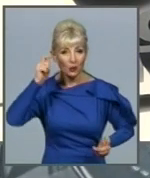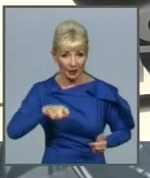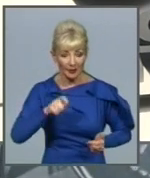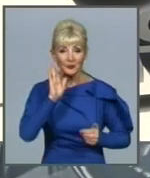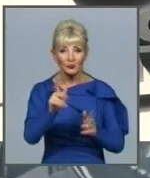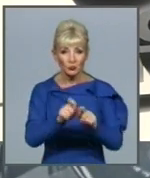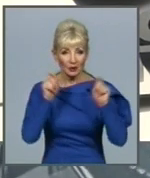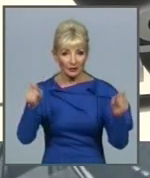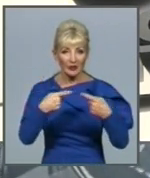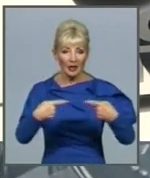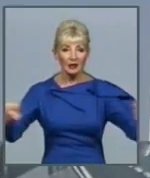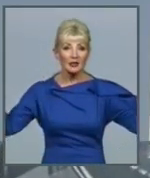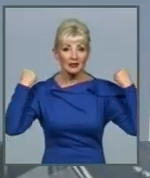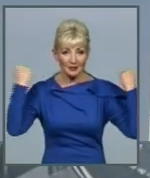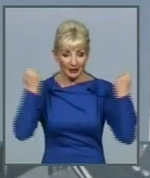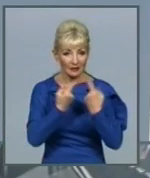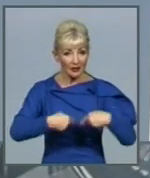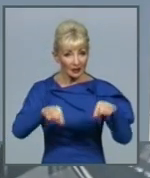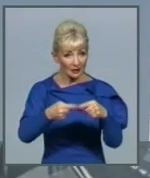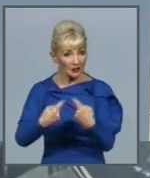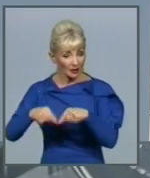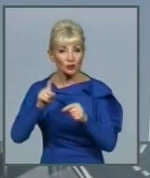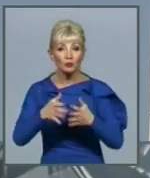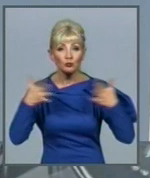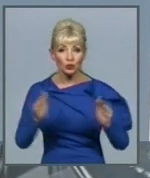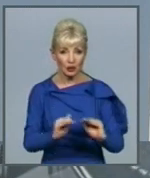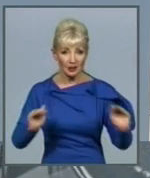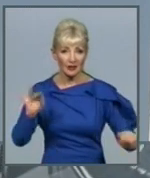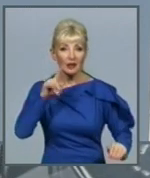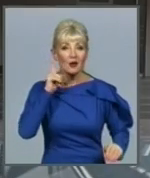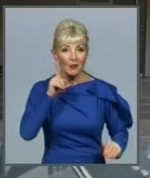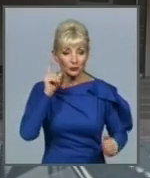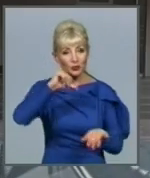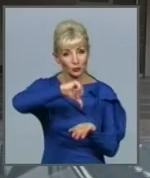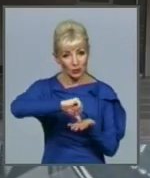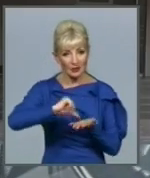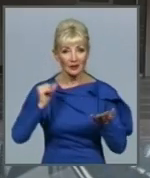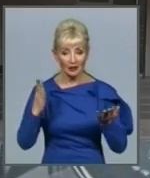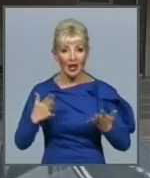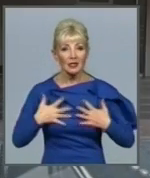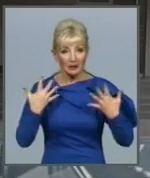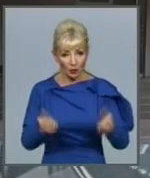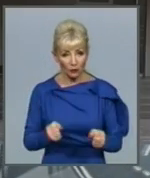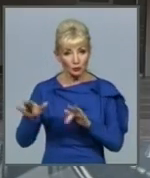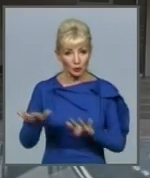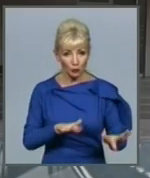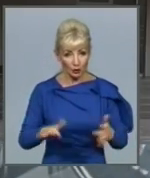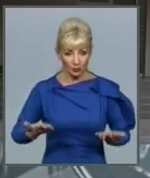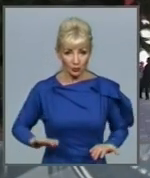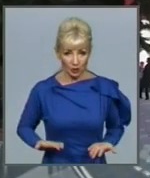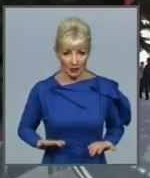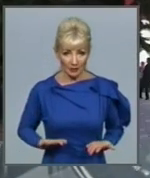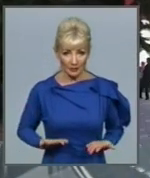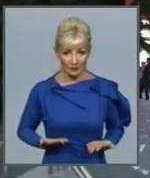спортивні секції, аби ще більше дітей та молоді долучити до здорового способу життя. Дмитро Розумков, Євгенія